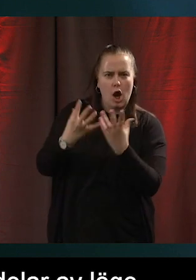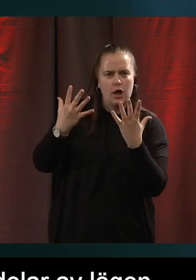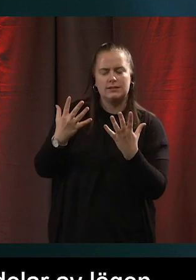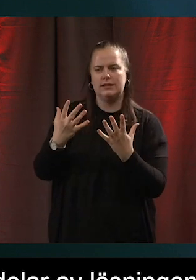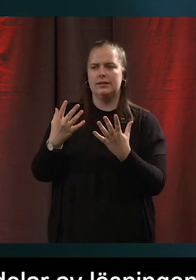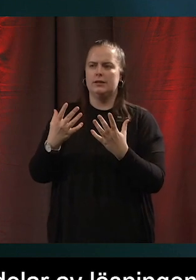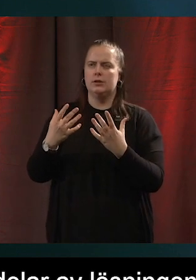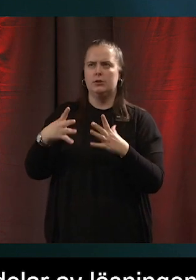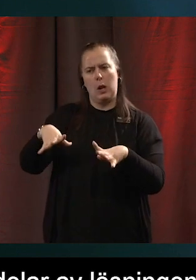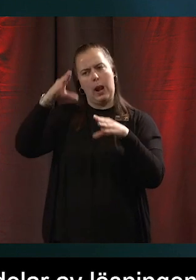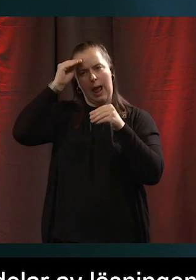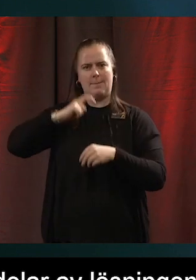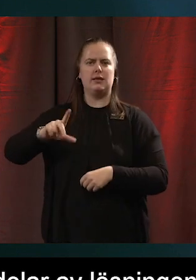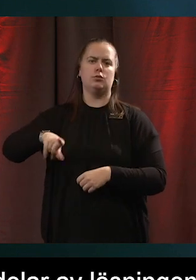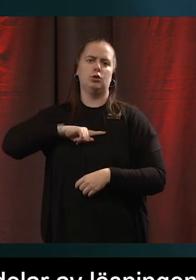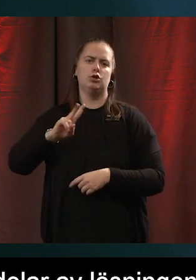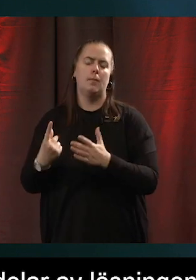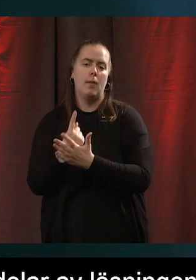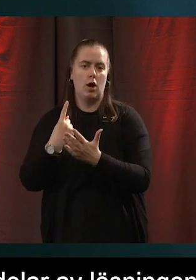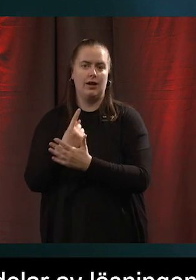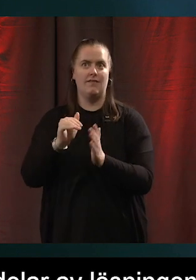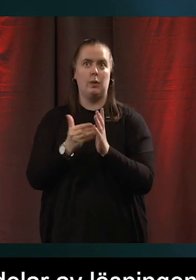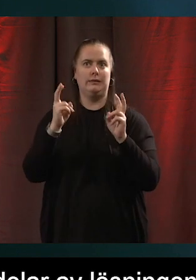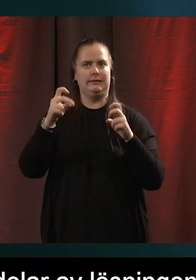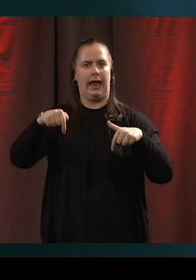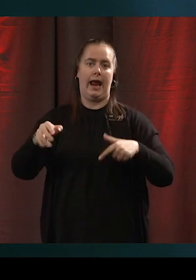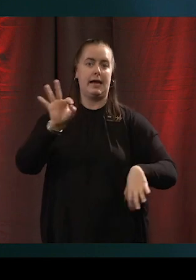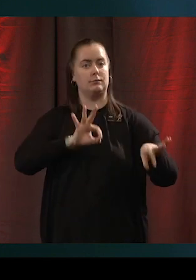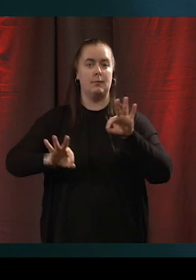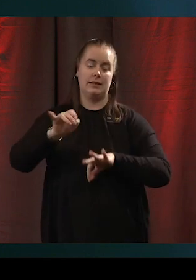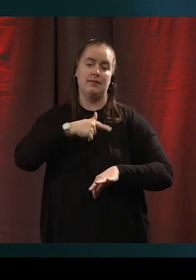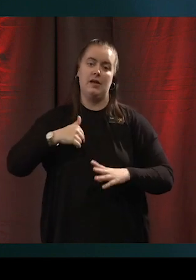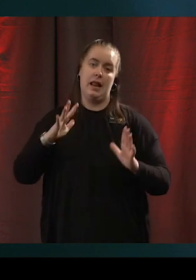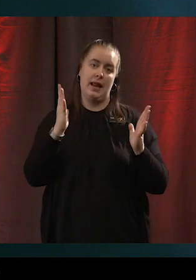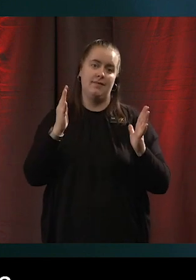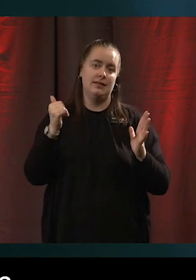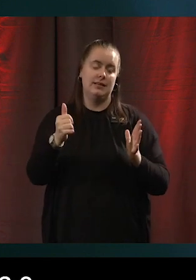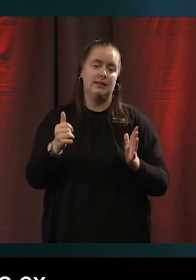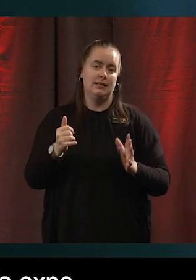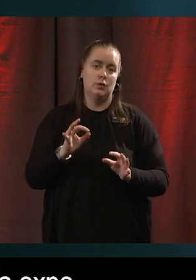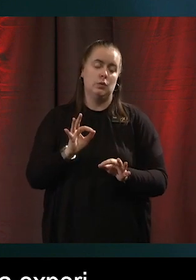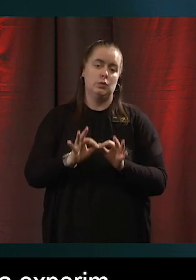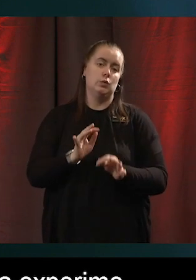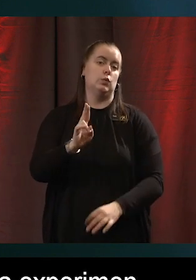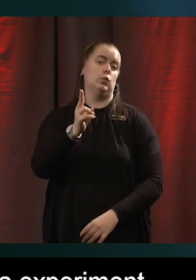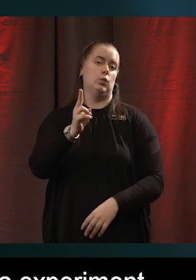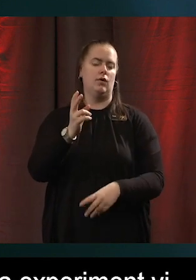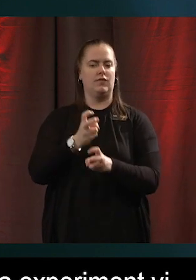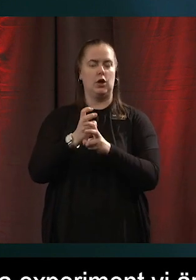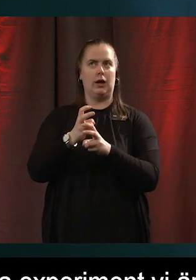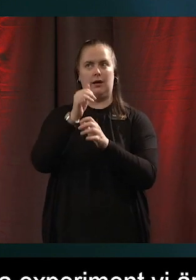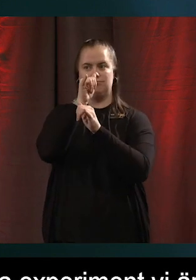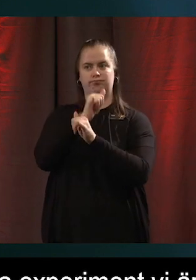så mycket som möjligt av det här absurda experimentet som vi befinner oss i. Minimera tragedin liksom någon annanstans.